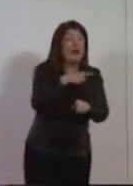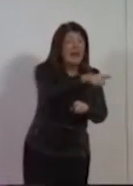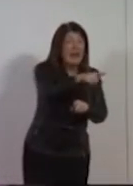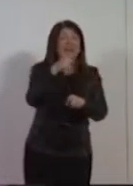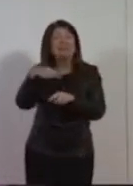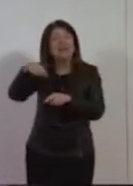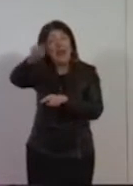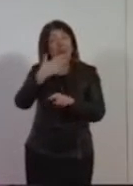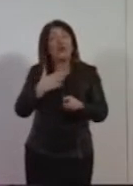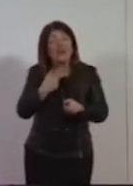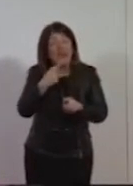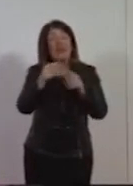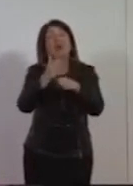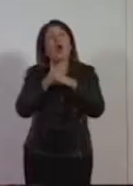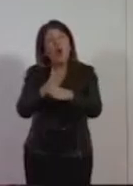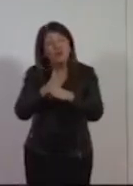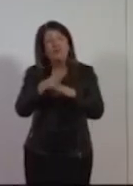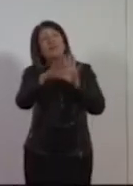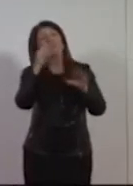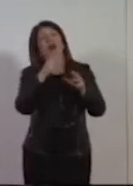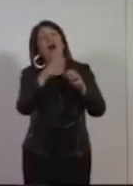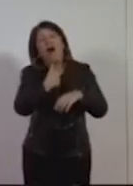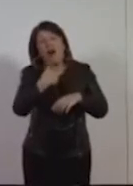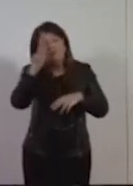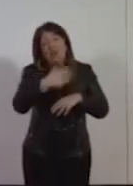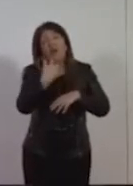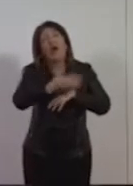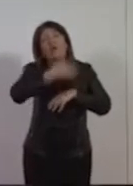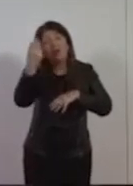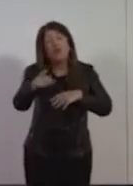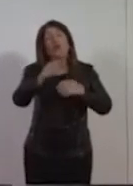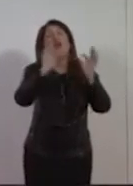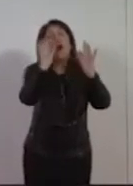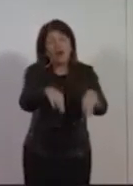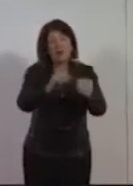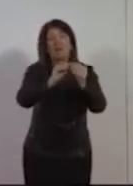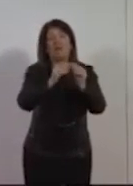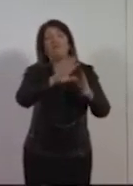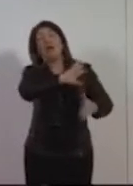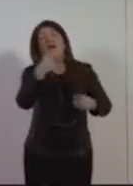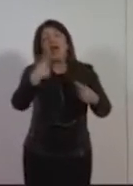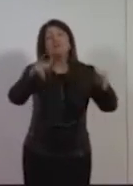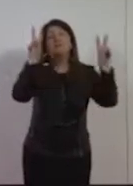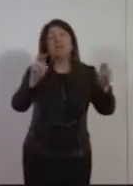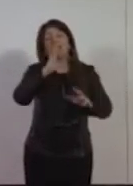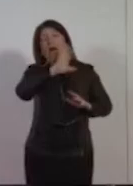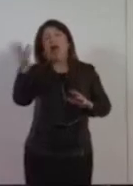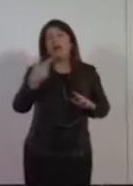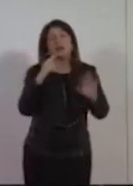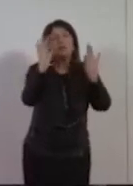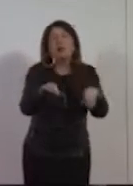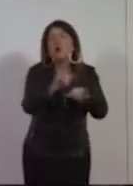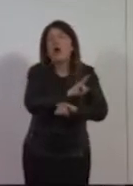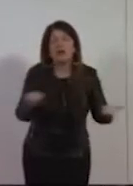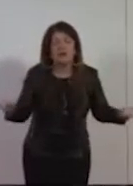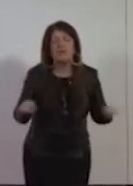se hanno un interesse concreto a che quella cosa succeda. Questo è il tema che abbiamo di fronte. Come riconnettere il